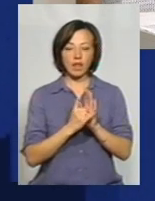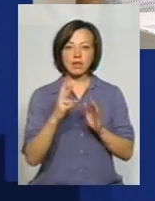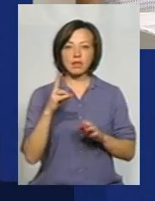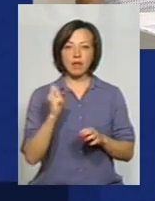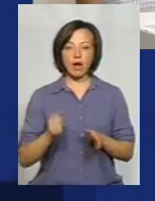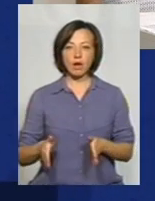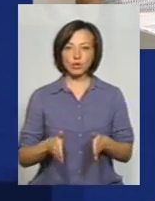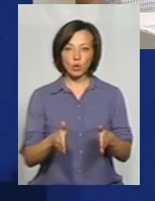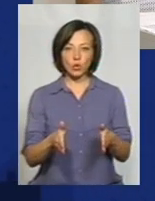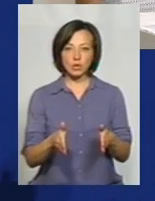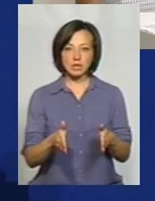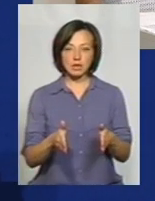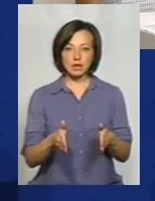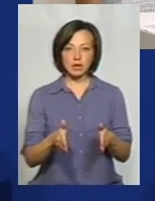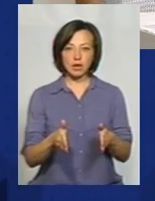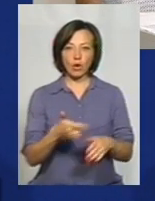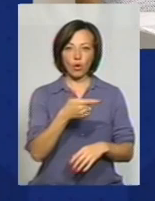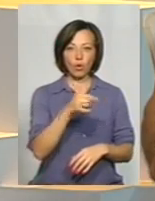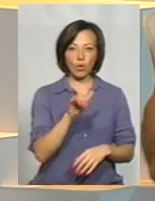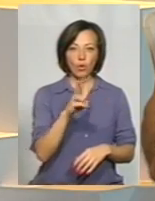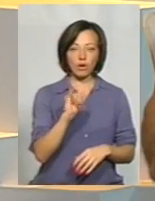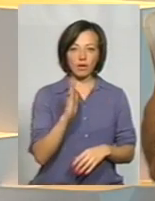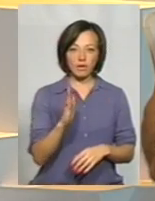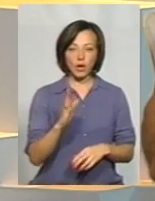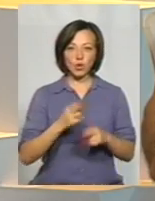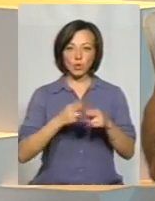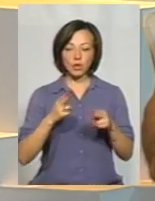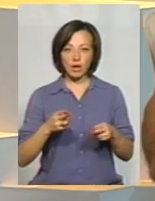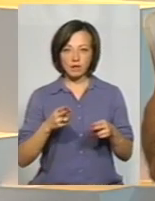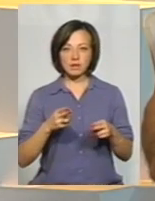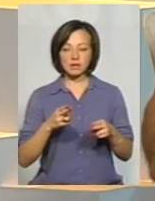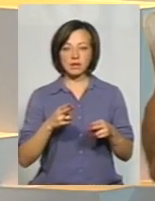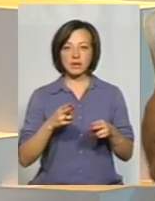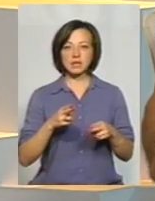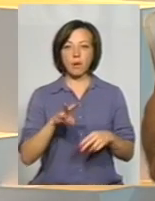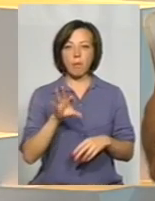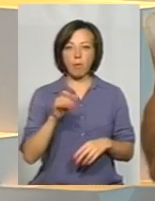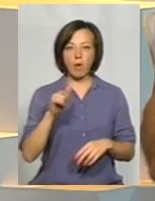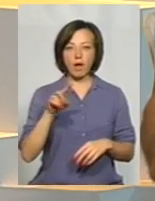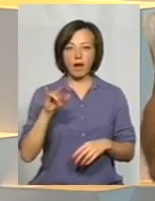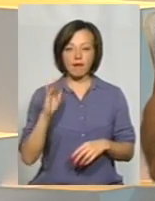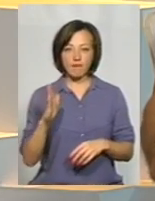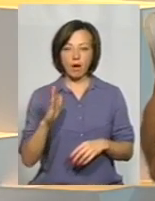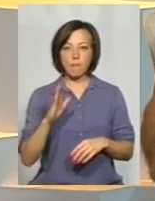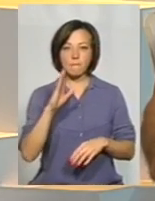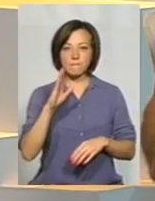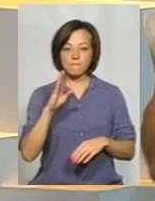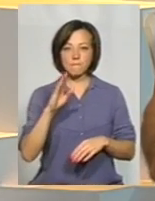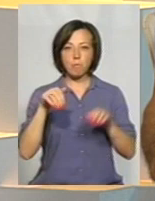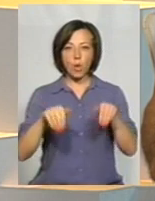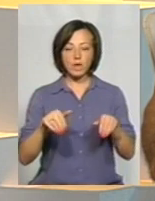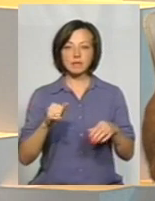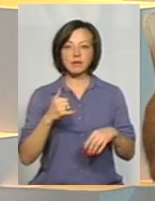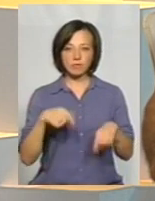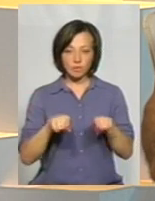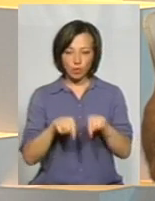Бігуків-Донавці-Могилів-Подільській. І в цьому році також працюємо на